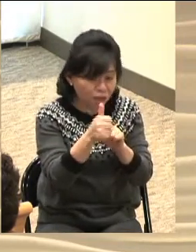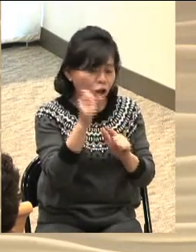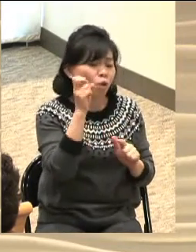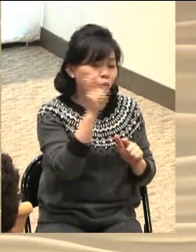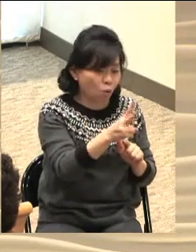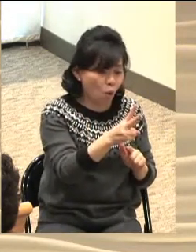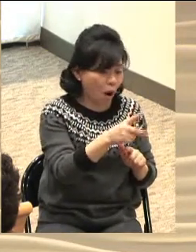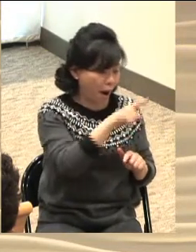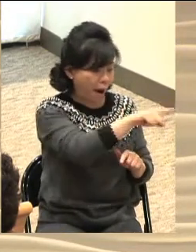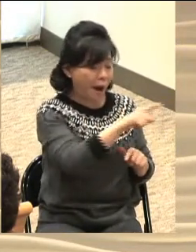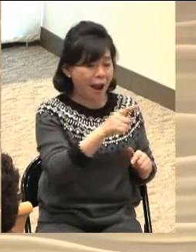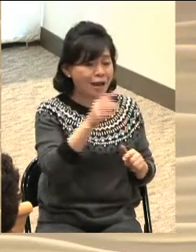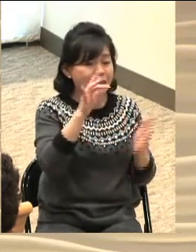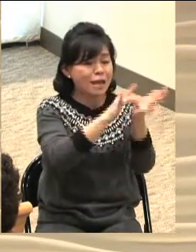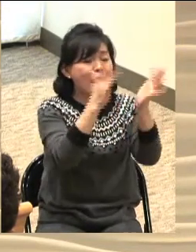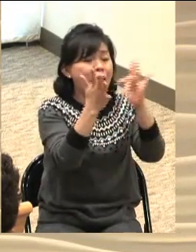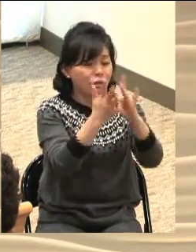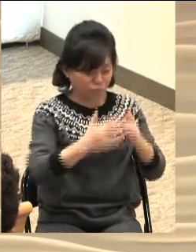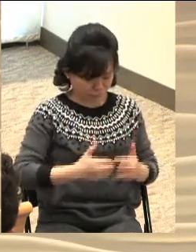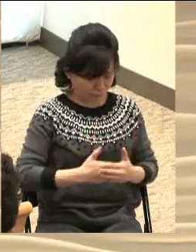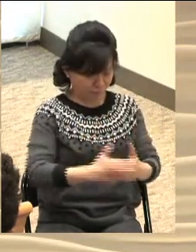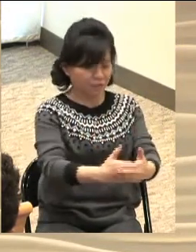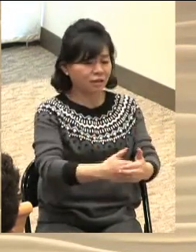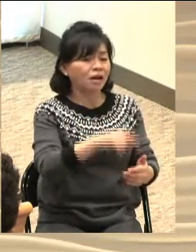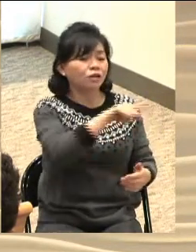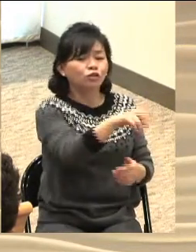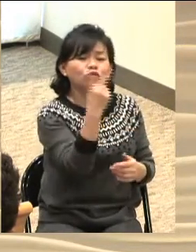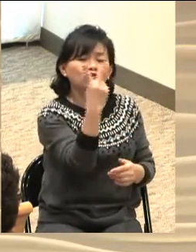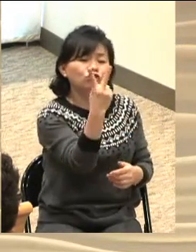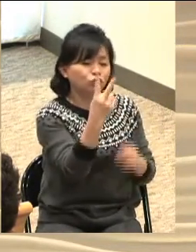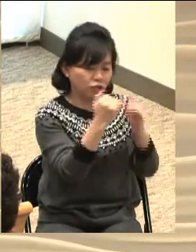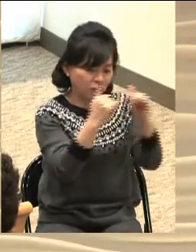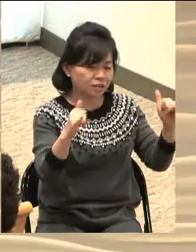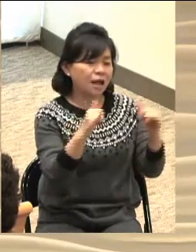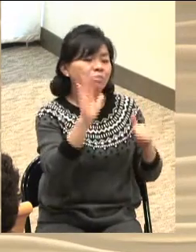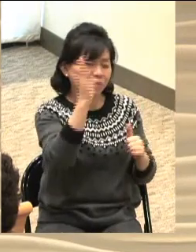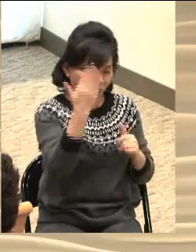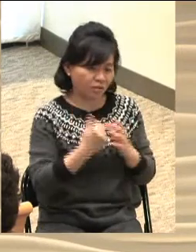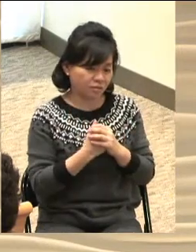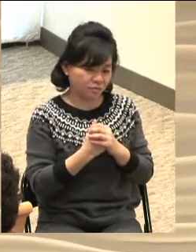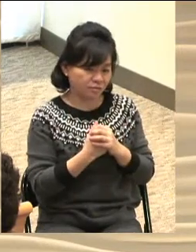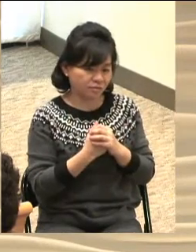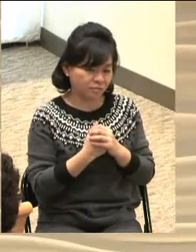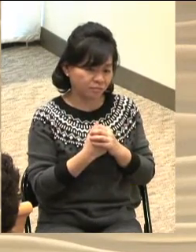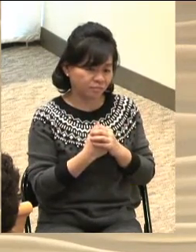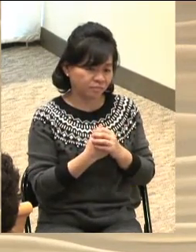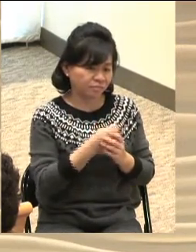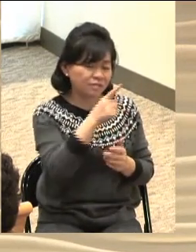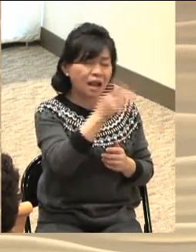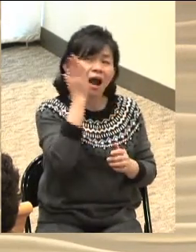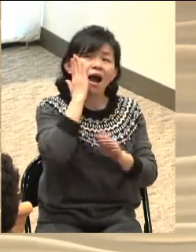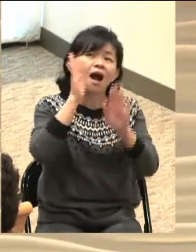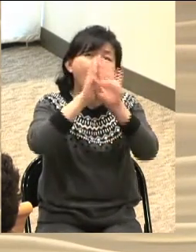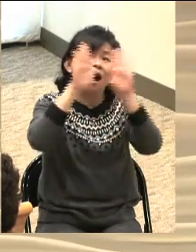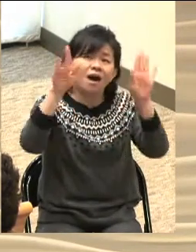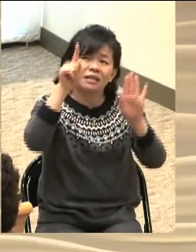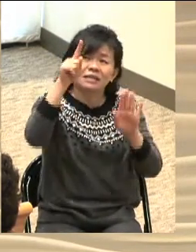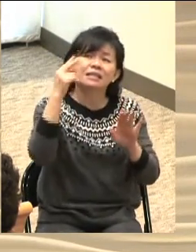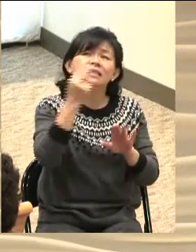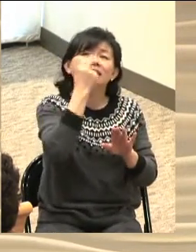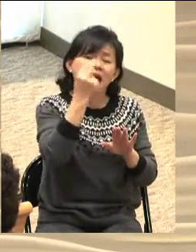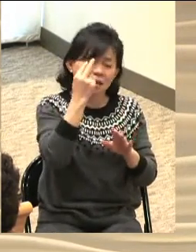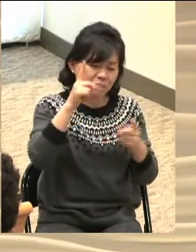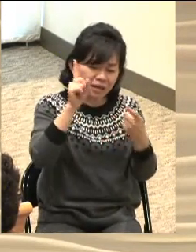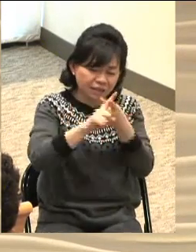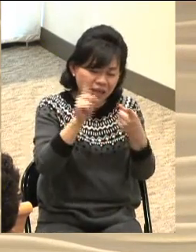그 생명은 하늘의 생명입니다 하늘의 생명을 잉태했기에 하늘의 기쁨을 그녀들은 누리고 있는 것이죠 오늘